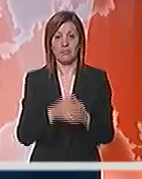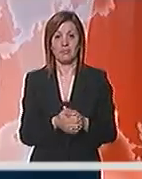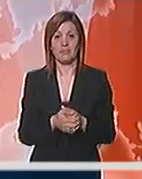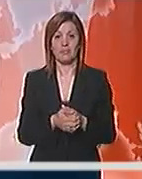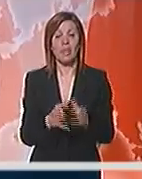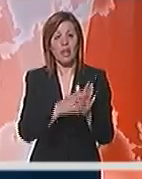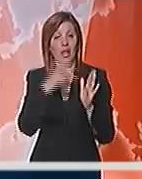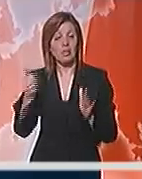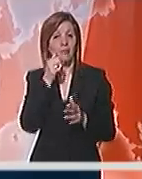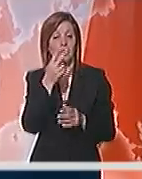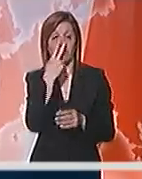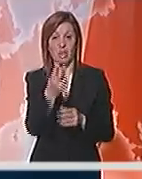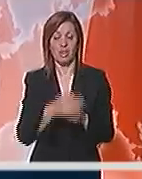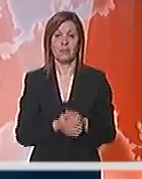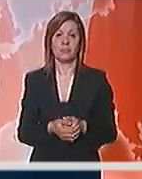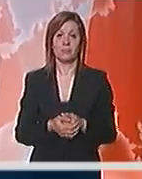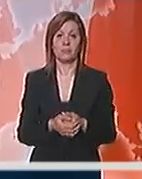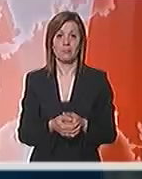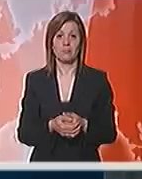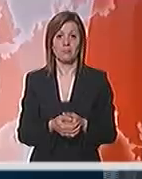A u nastavku naših vesti ćete vidjeti.